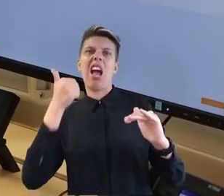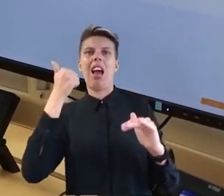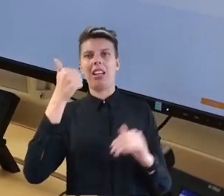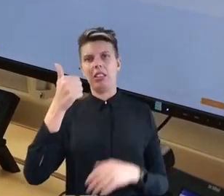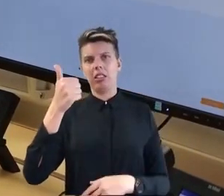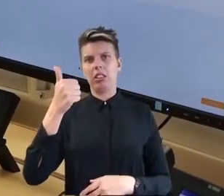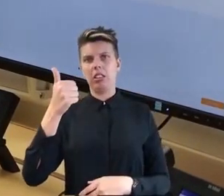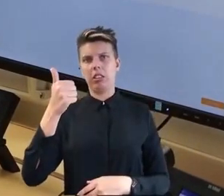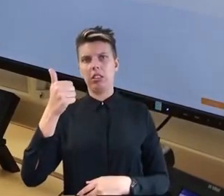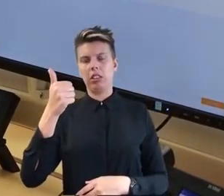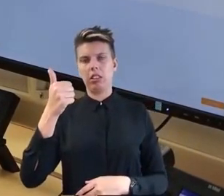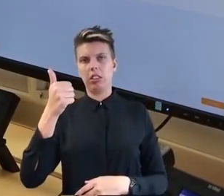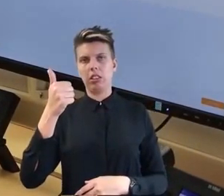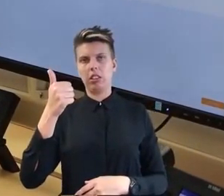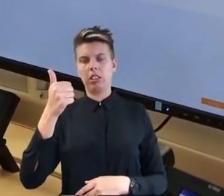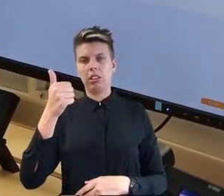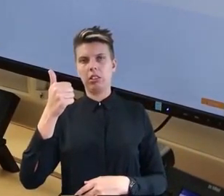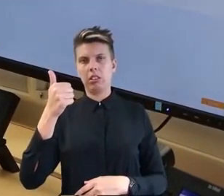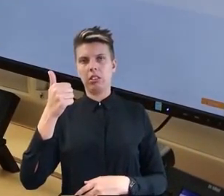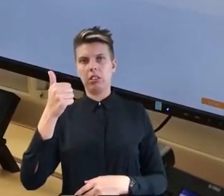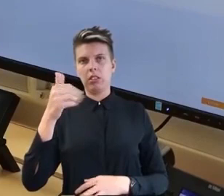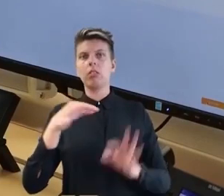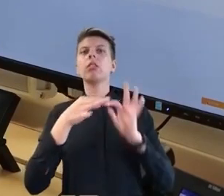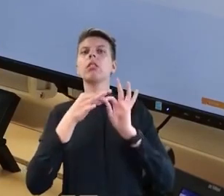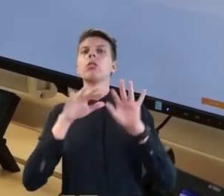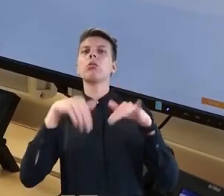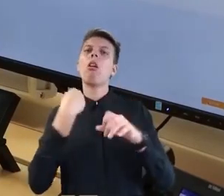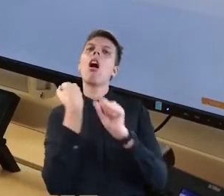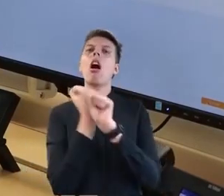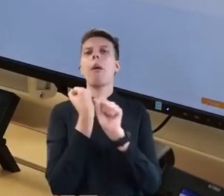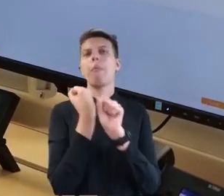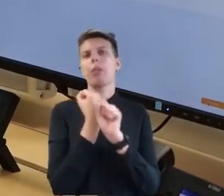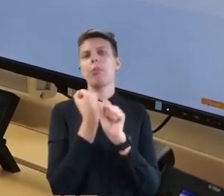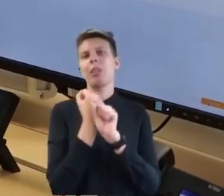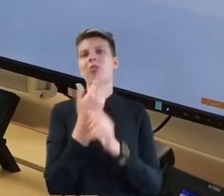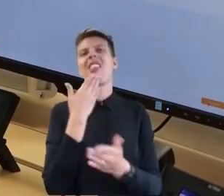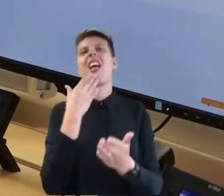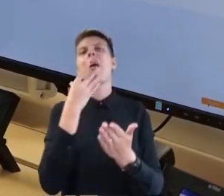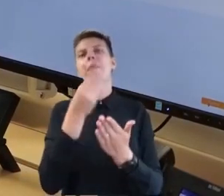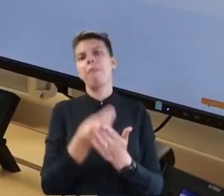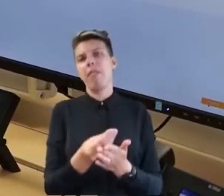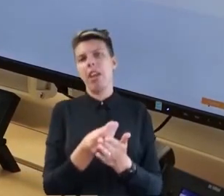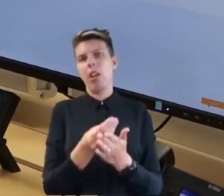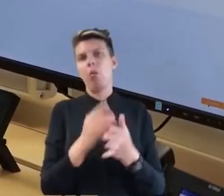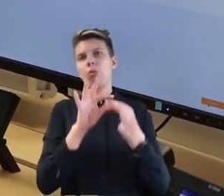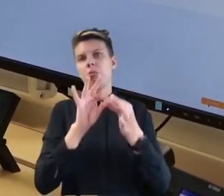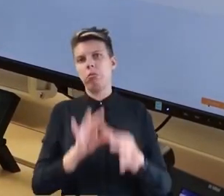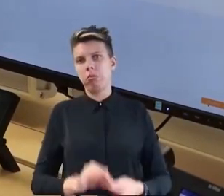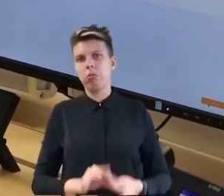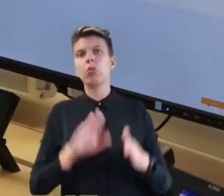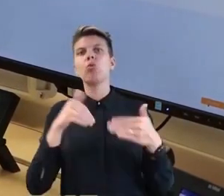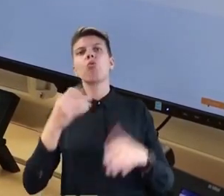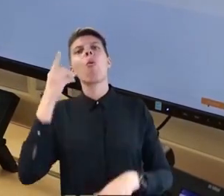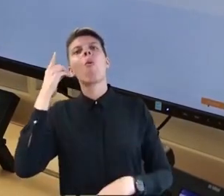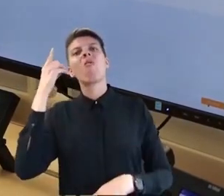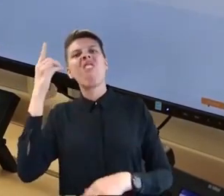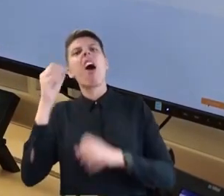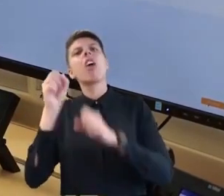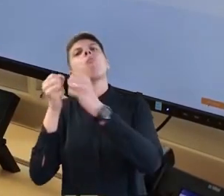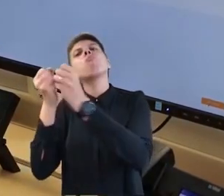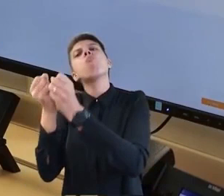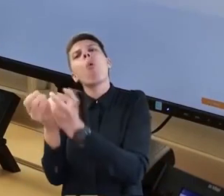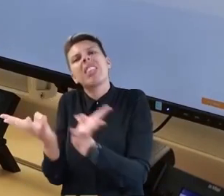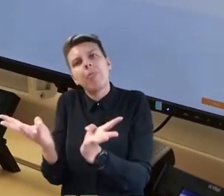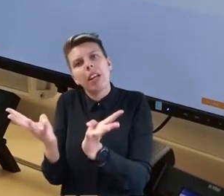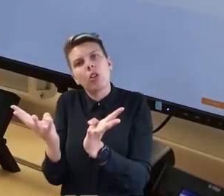Warnstufen sind Abarbeitungsempfehlungen verbunden, die die Warnmultiplikatoren, die zur Veröffentlichung